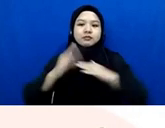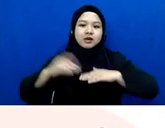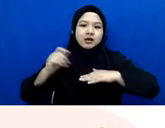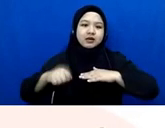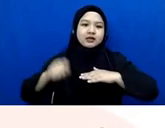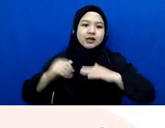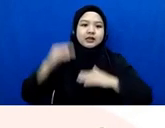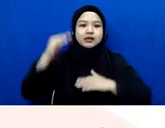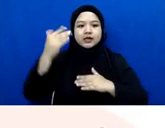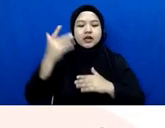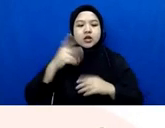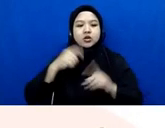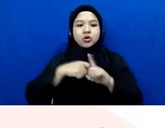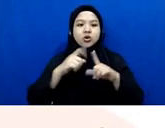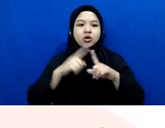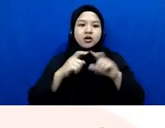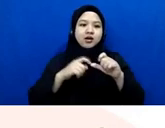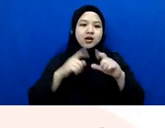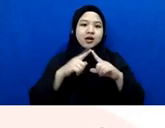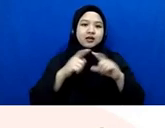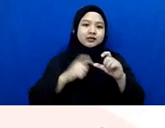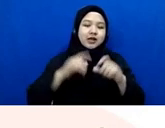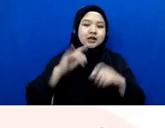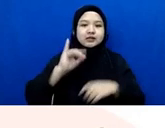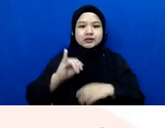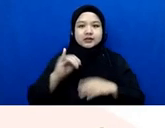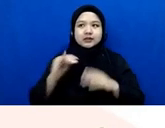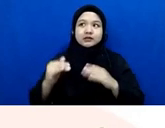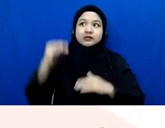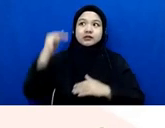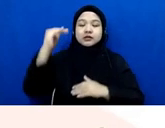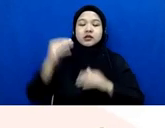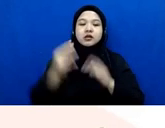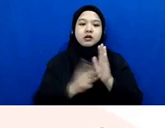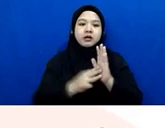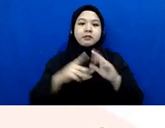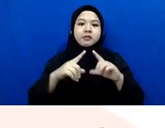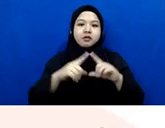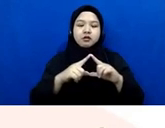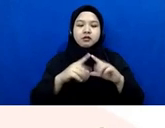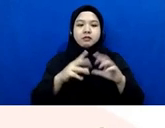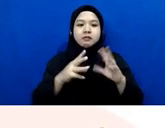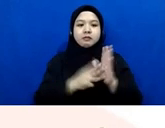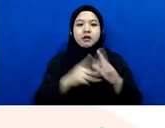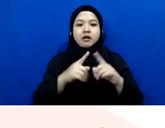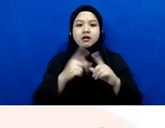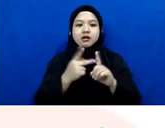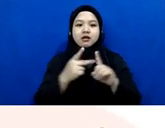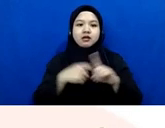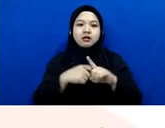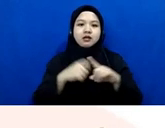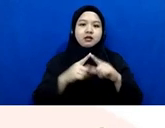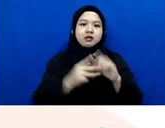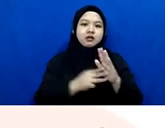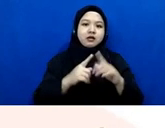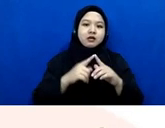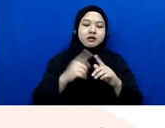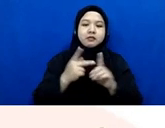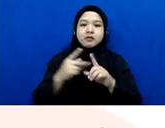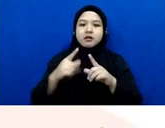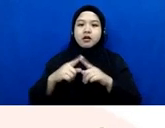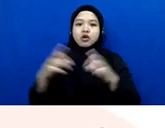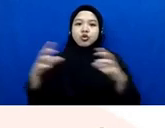peninjauan kembalinya ke Mahkamah Agung untuk perkara perdata sama dengan perkara pidana